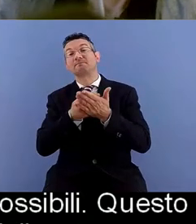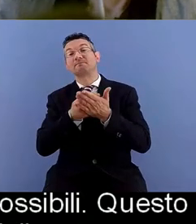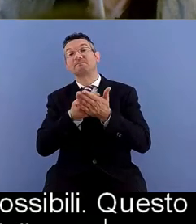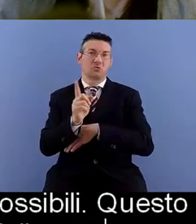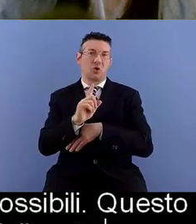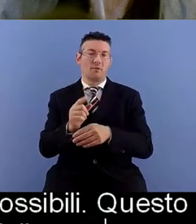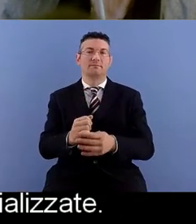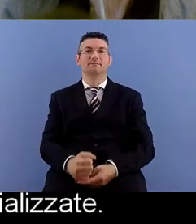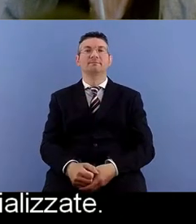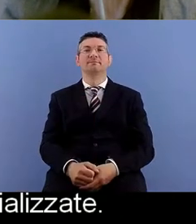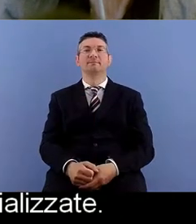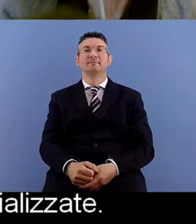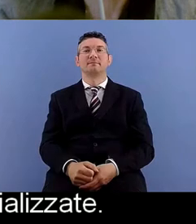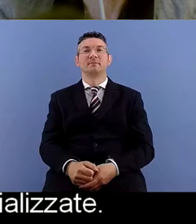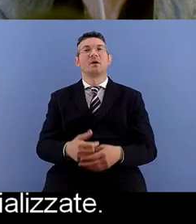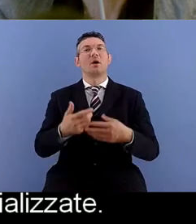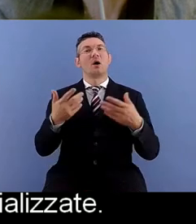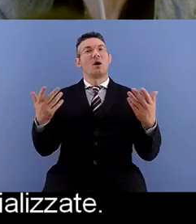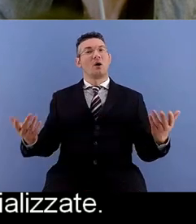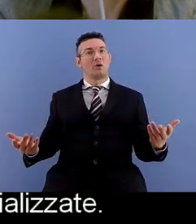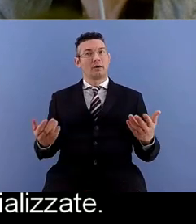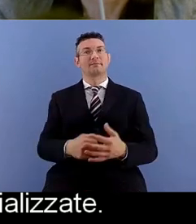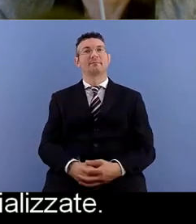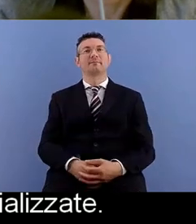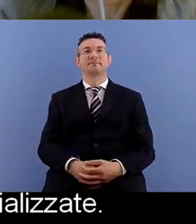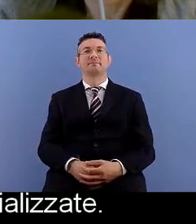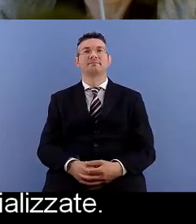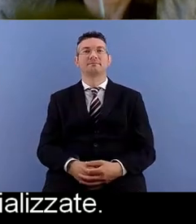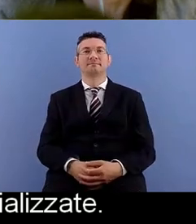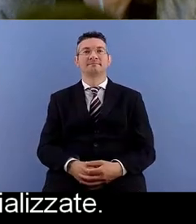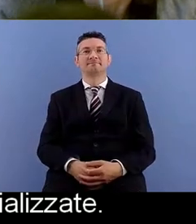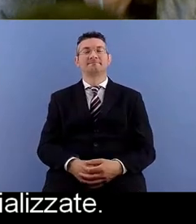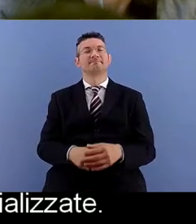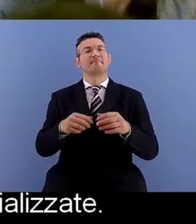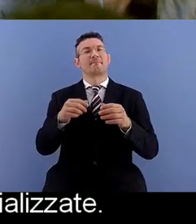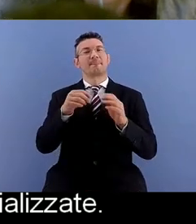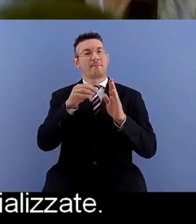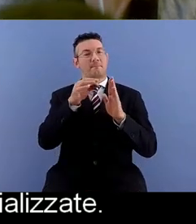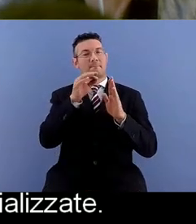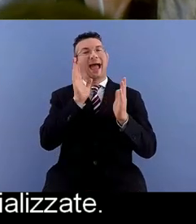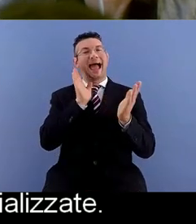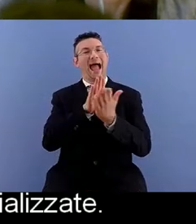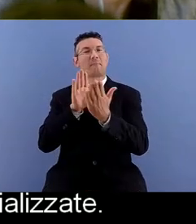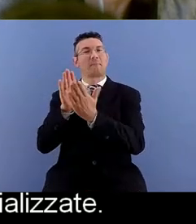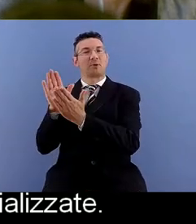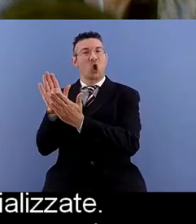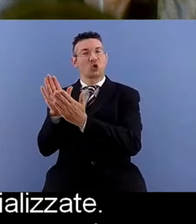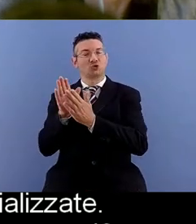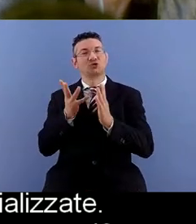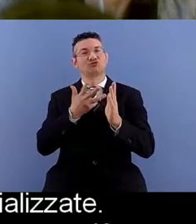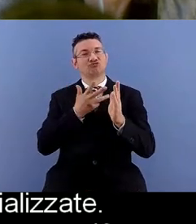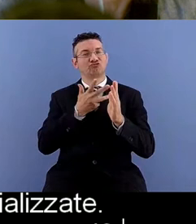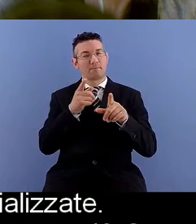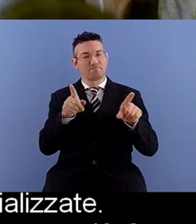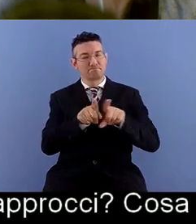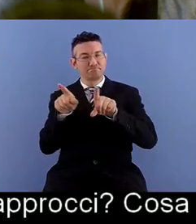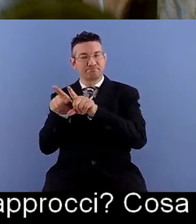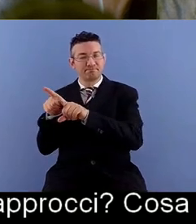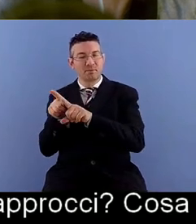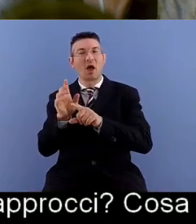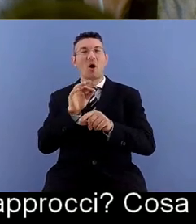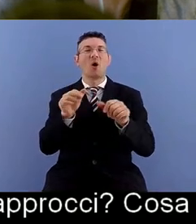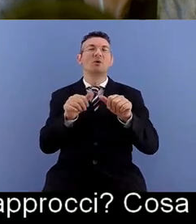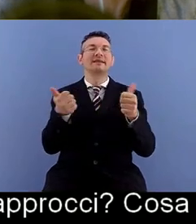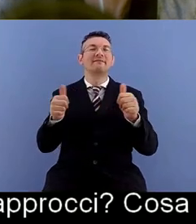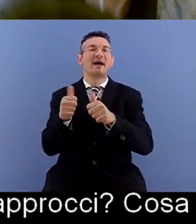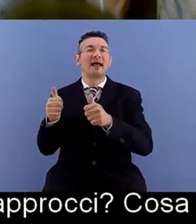cosa hanno in comune e in cosa si differiscono questi approcci? Cosa hanno in comune? Possiamo dire che tutti